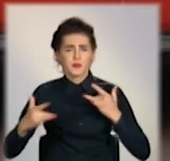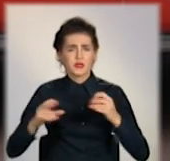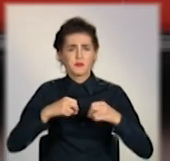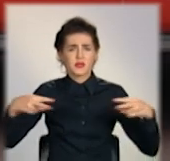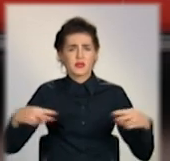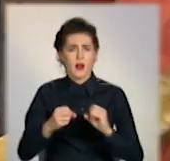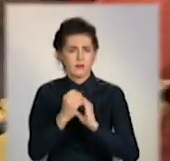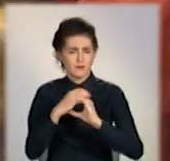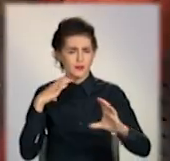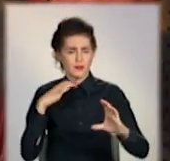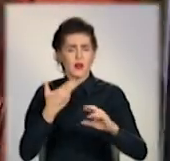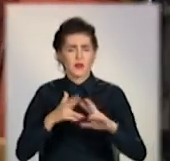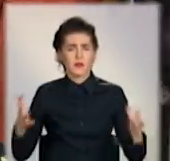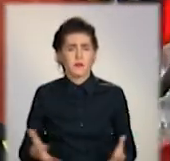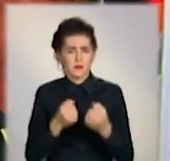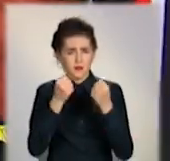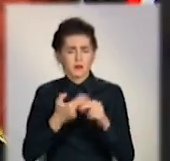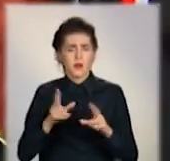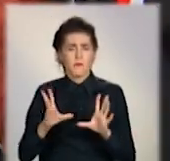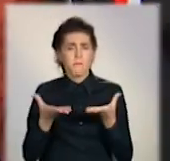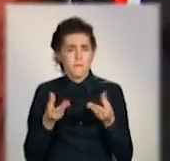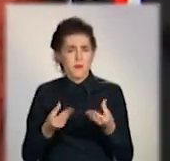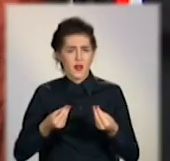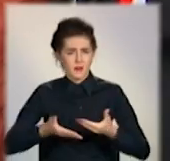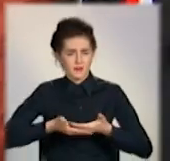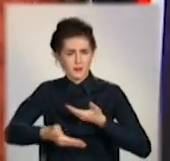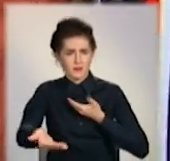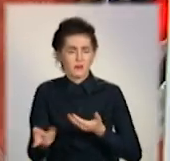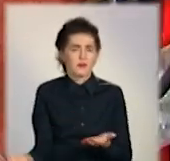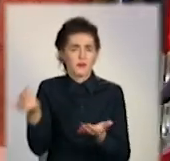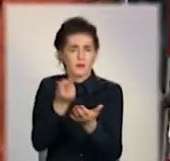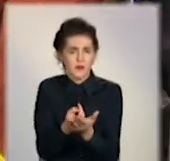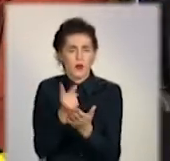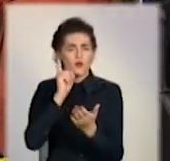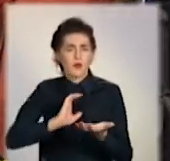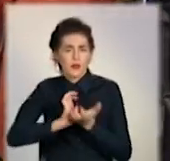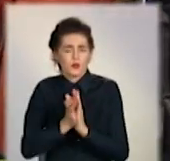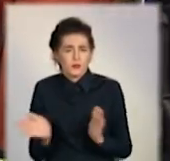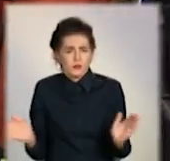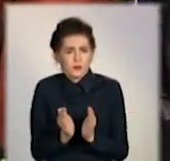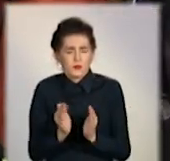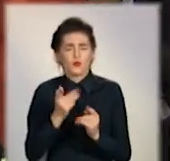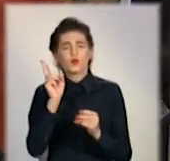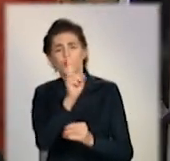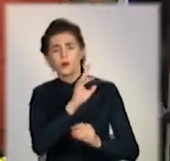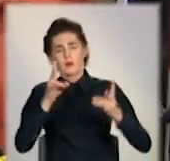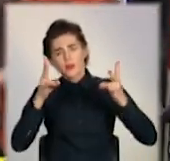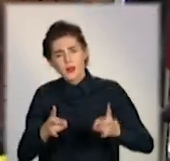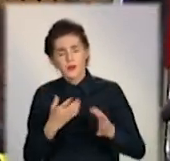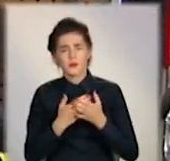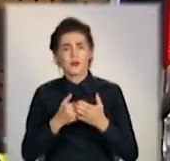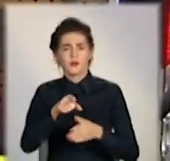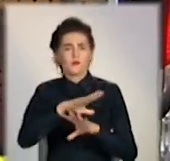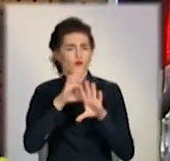автомобілі. Носилки м'які для евакуації в стиснених пространствах пострадавших, носилки